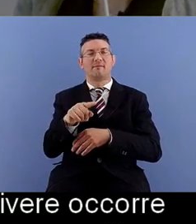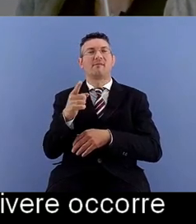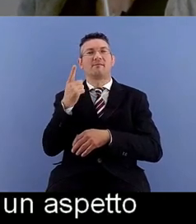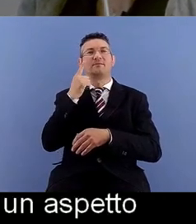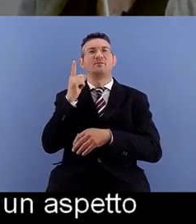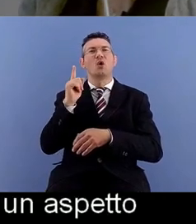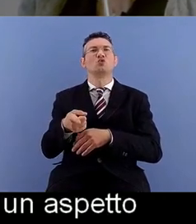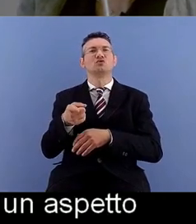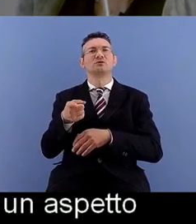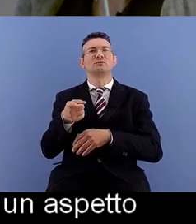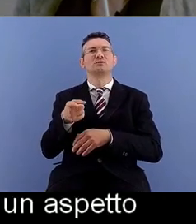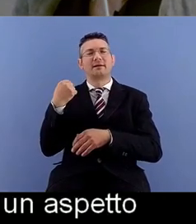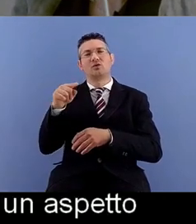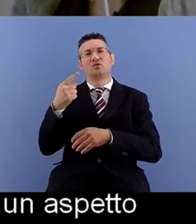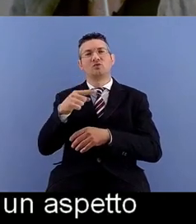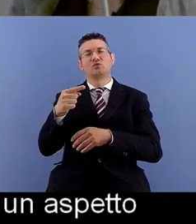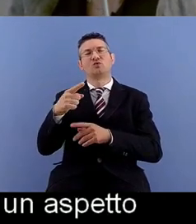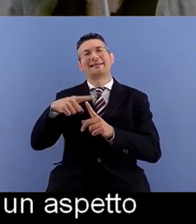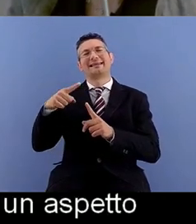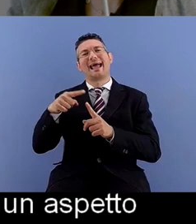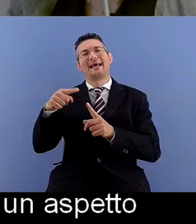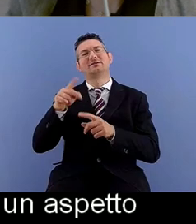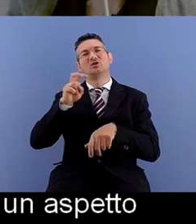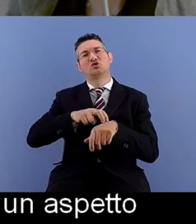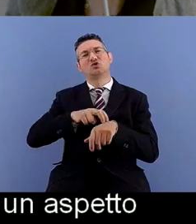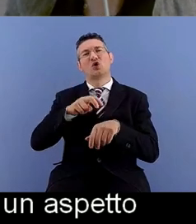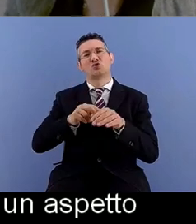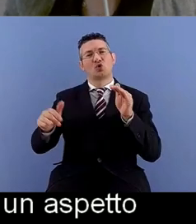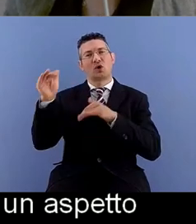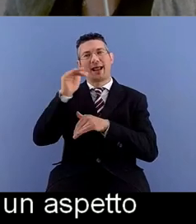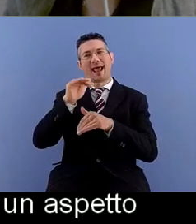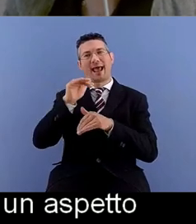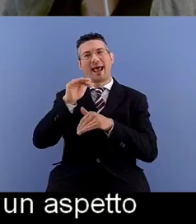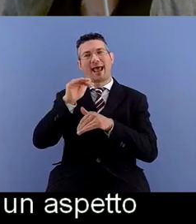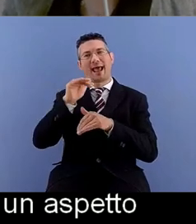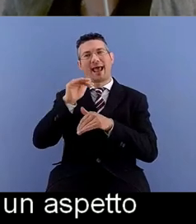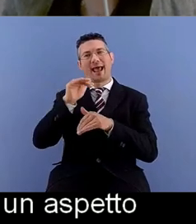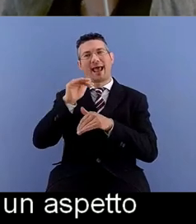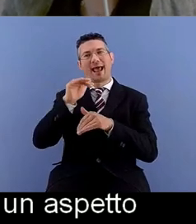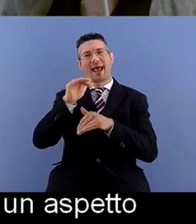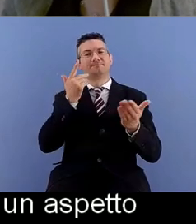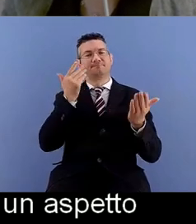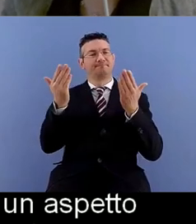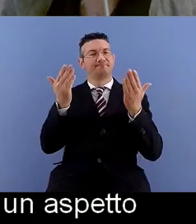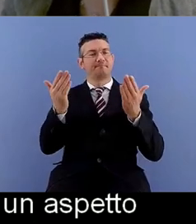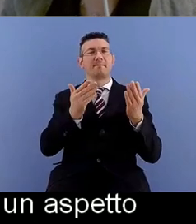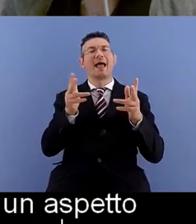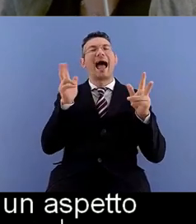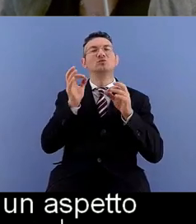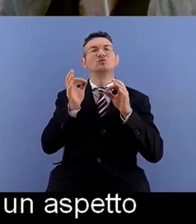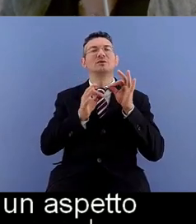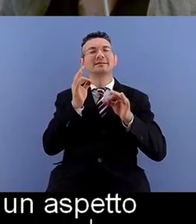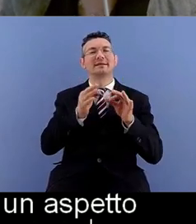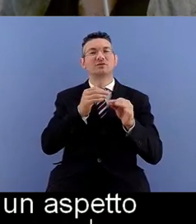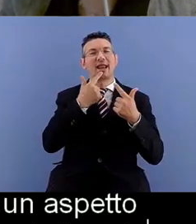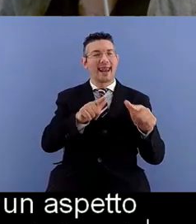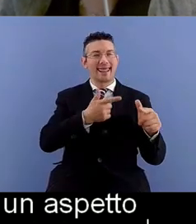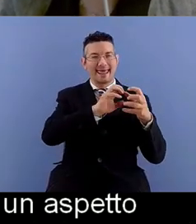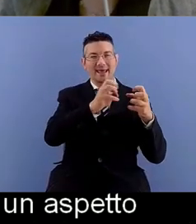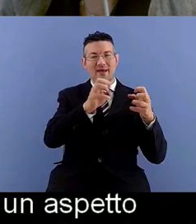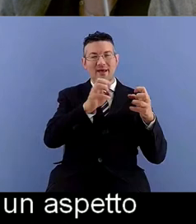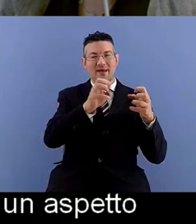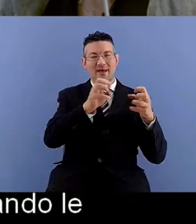nella sua tesi dottorato in cui confrontando le audiodescrizioni in più lingue e lei è madrelingua